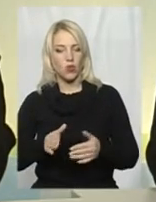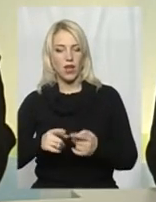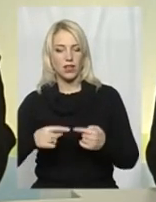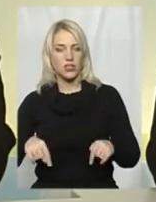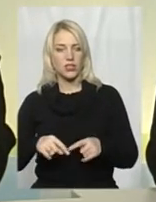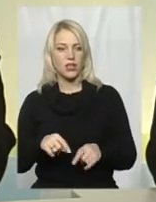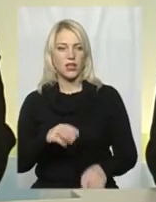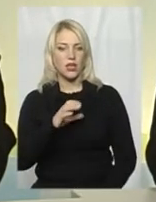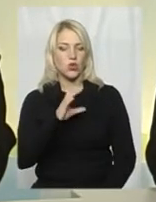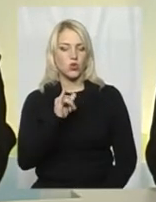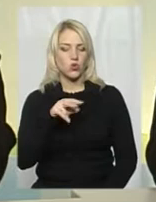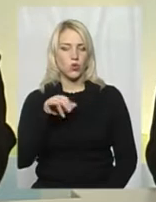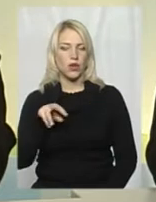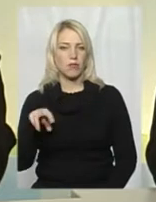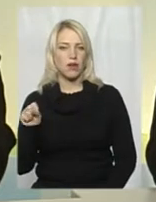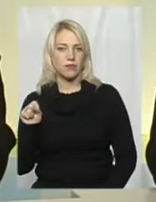них, Анатолій Суліма,